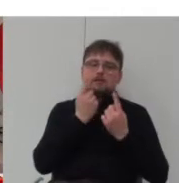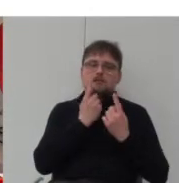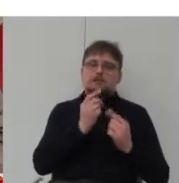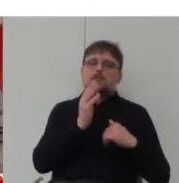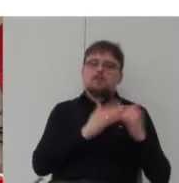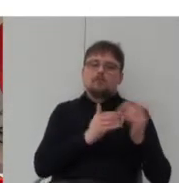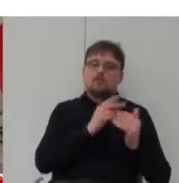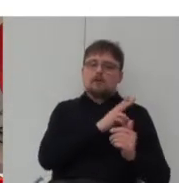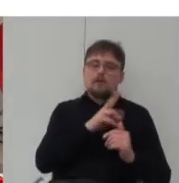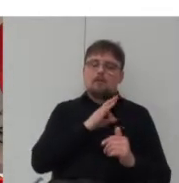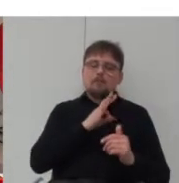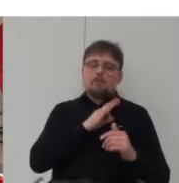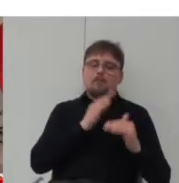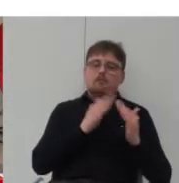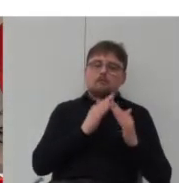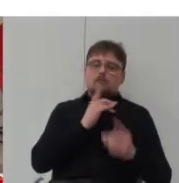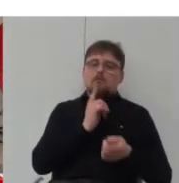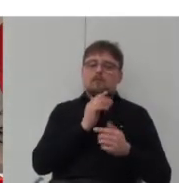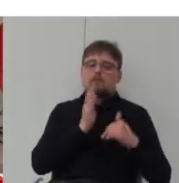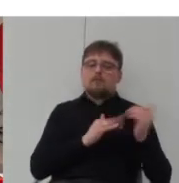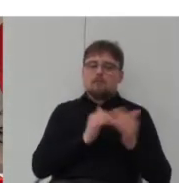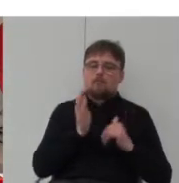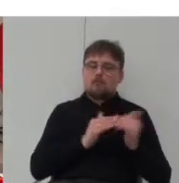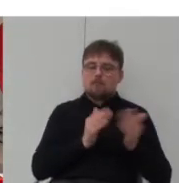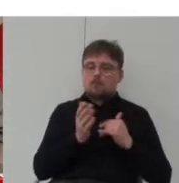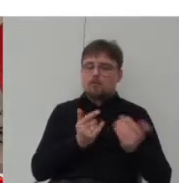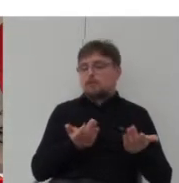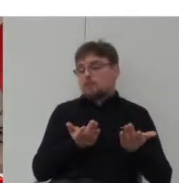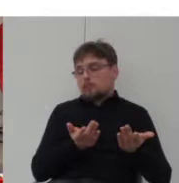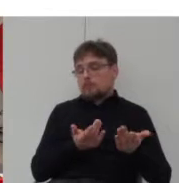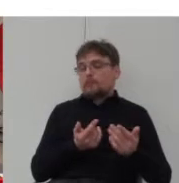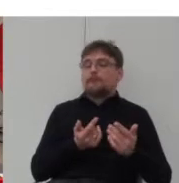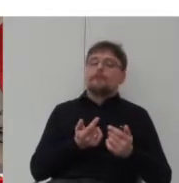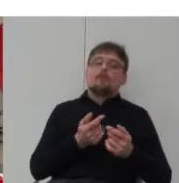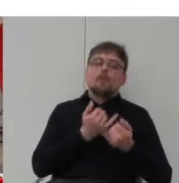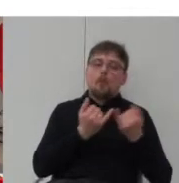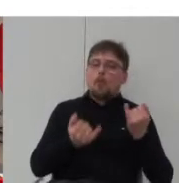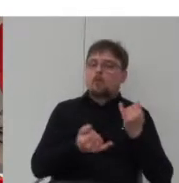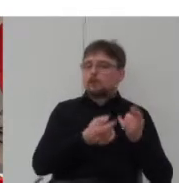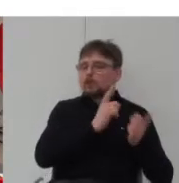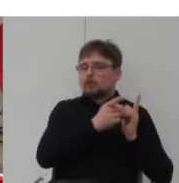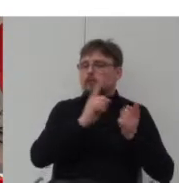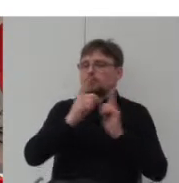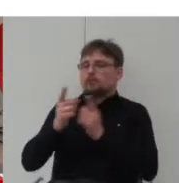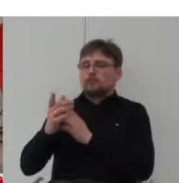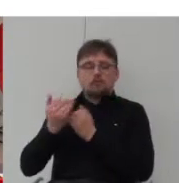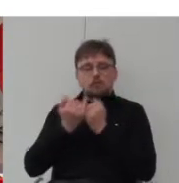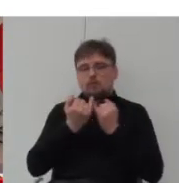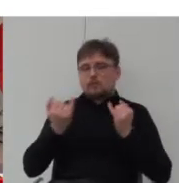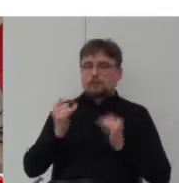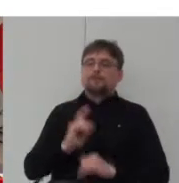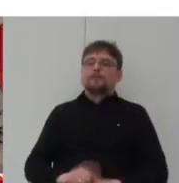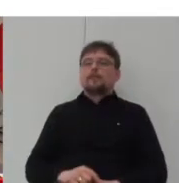swój dom w różnym tempie odpowiada to ich możliwościom odpowiada to ich potrzebom natomiast